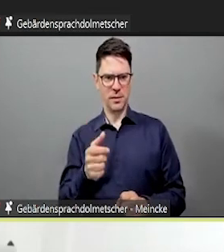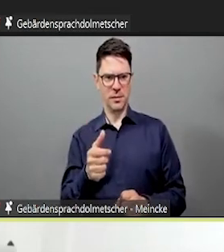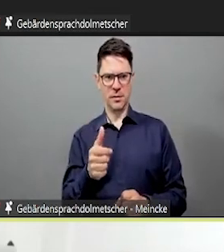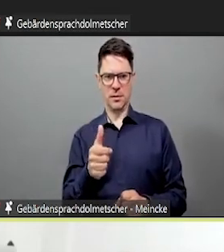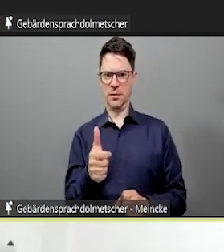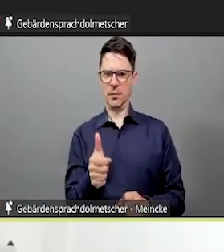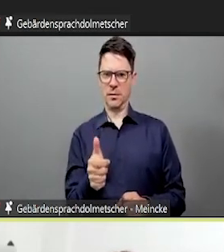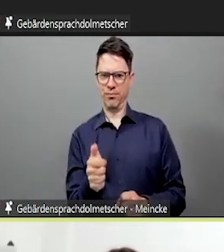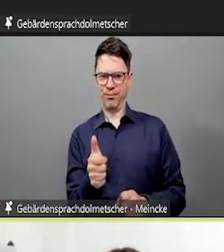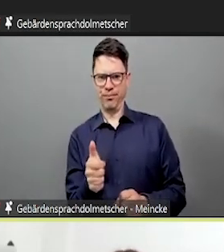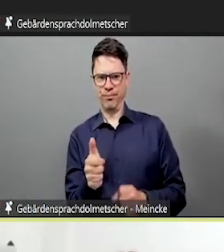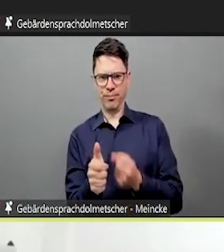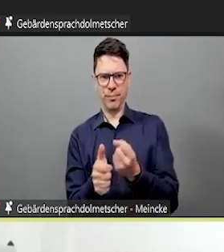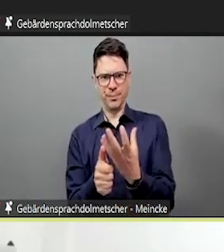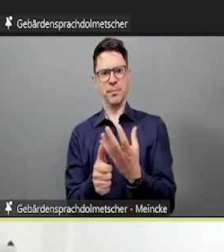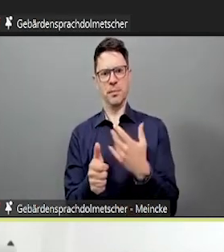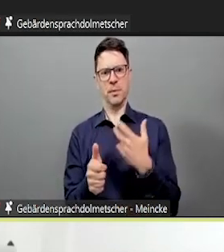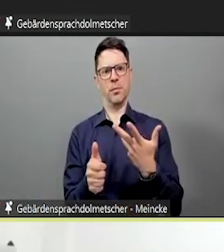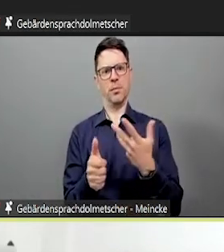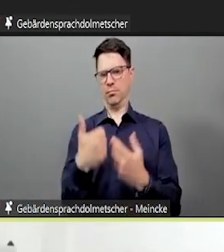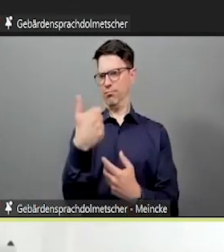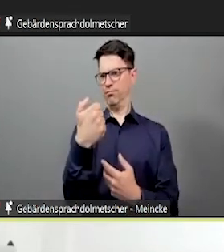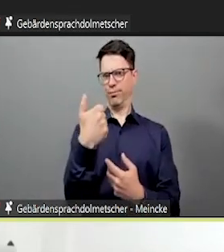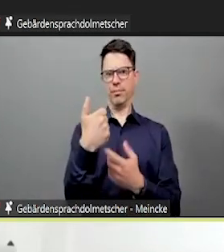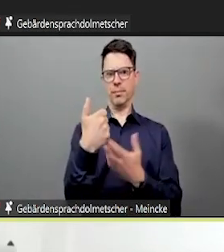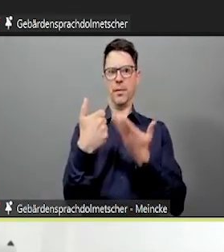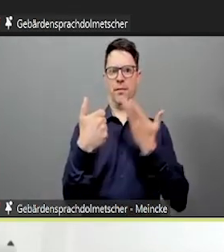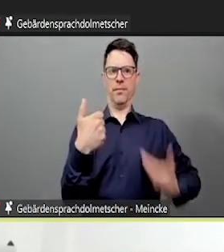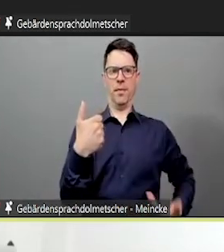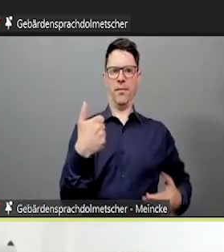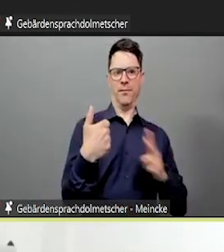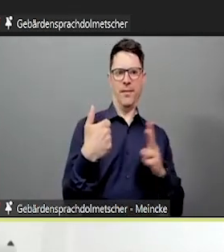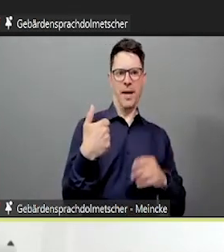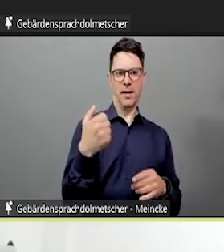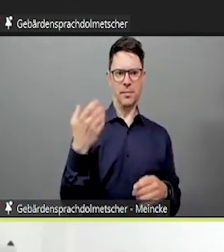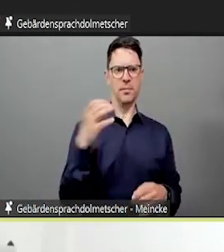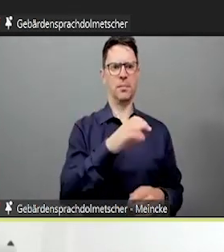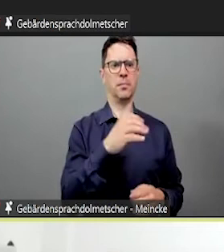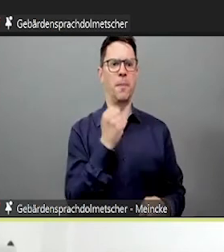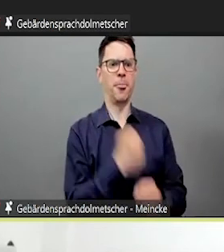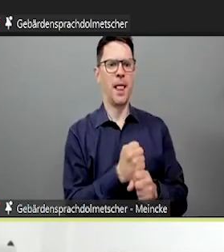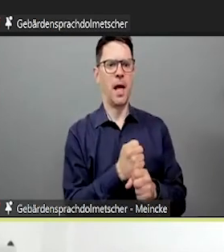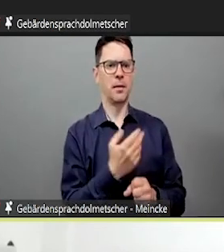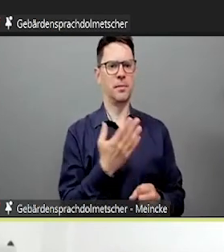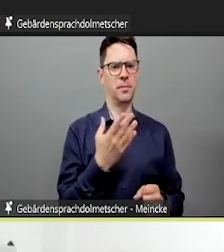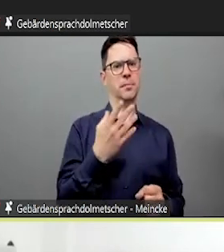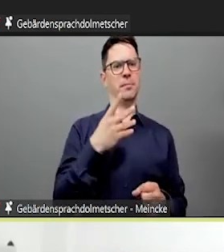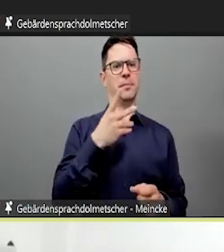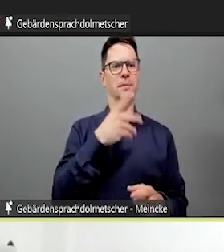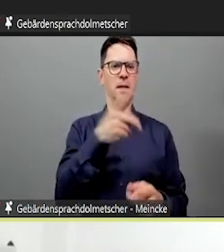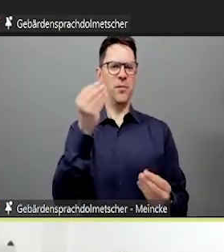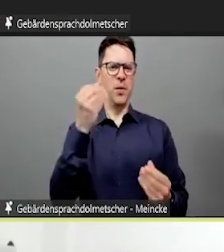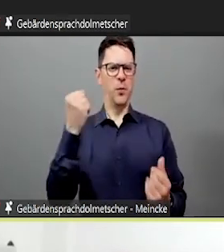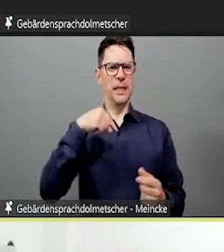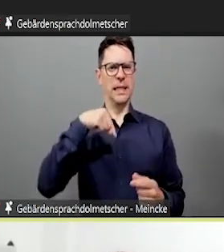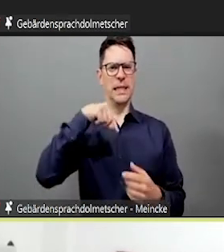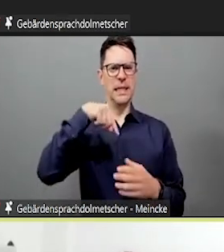man irgendwas Bestimmtes nicht preisgeben möchte. Aber wie gesagt, die meisten machen das. Und dann kann man darüber auch ins Gespräch kommen.